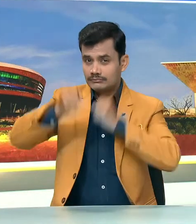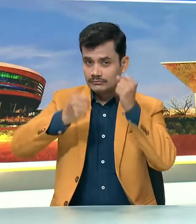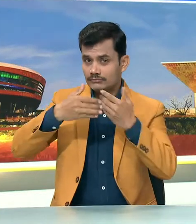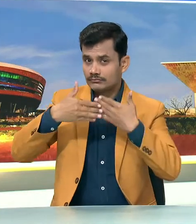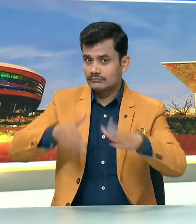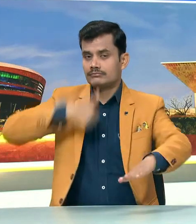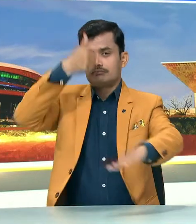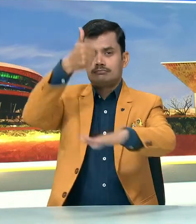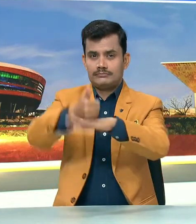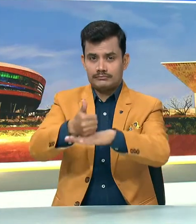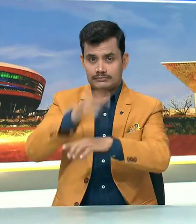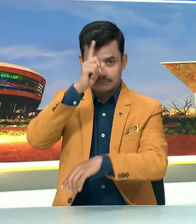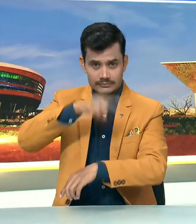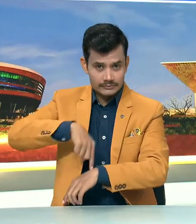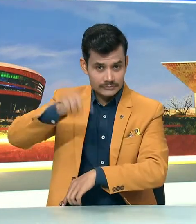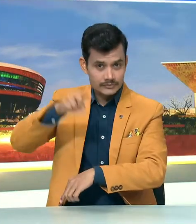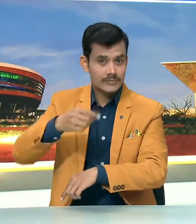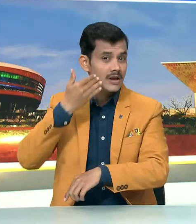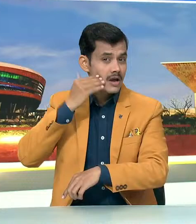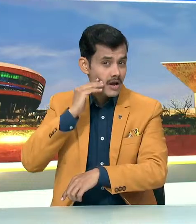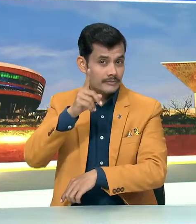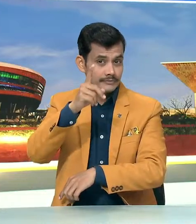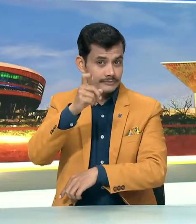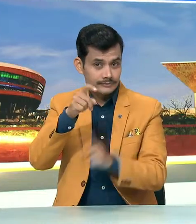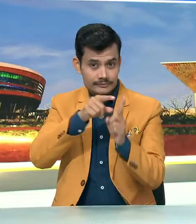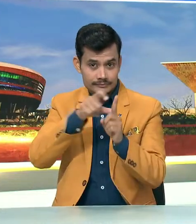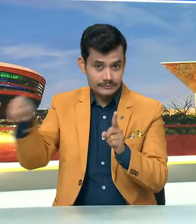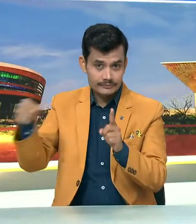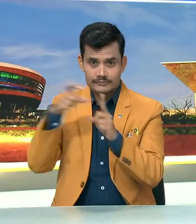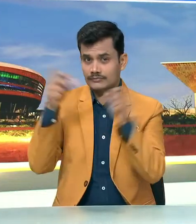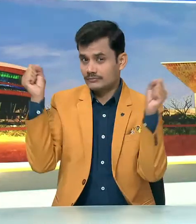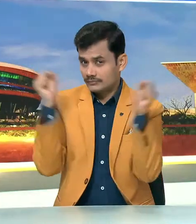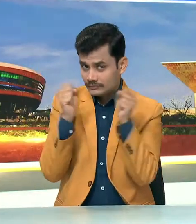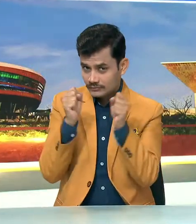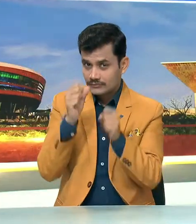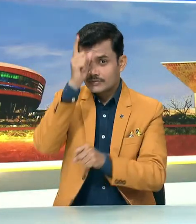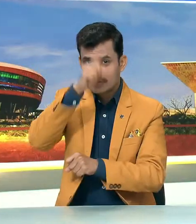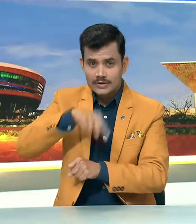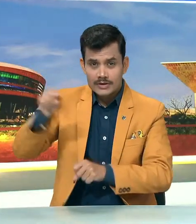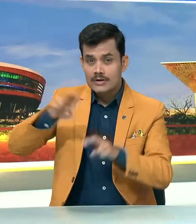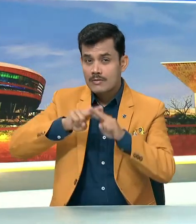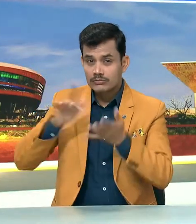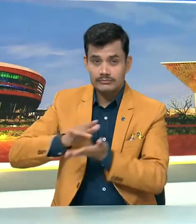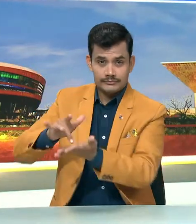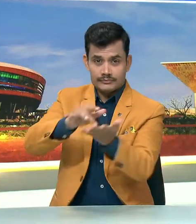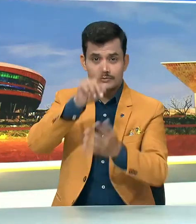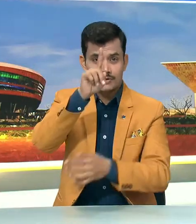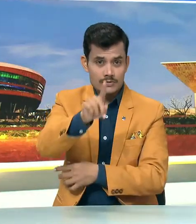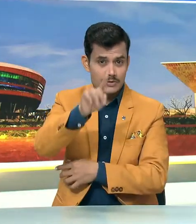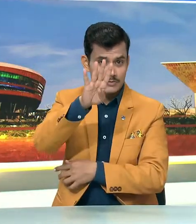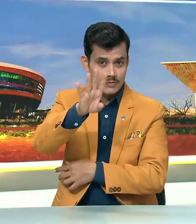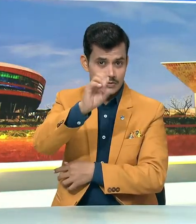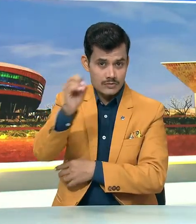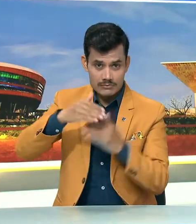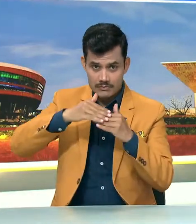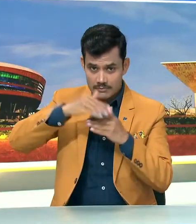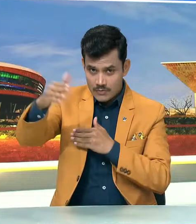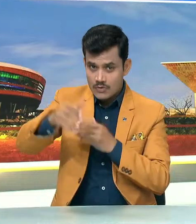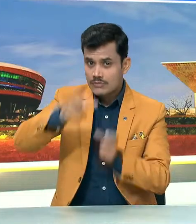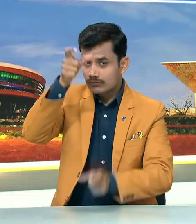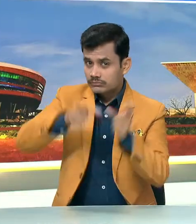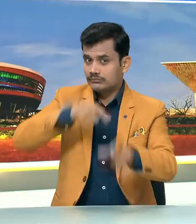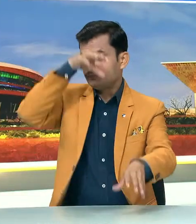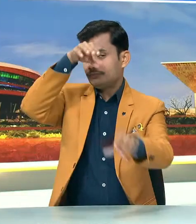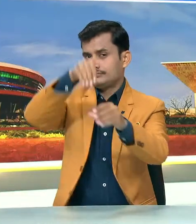चारिक उद्खाटन 17 दिसंबर तक चलने वाले आयोजन में देश भर से 1400 से अधेग खिलाडी